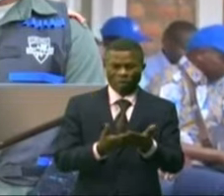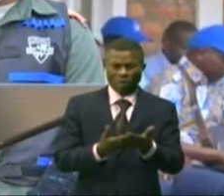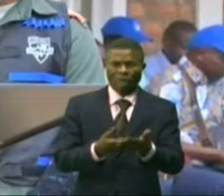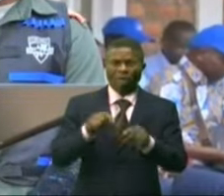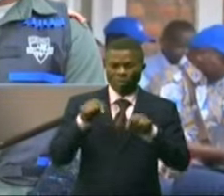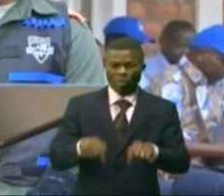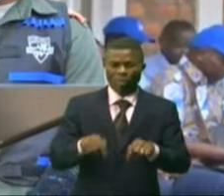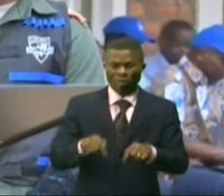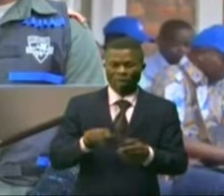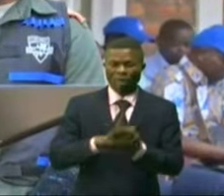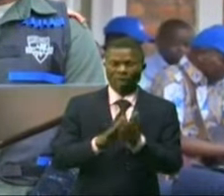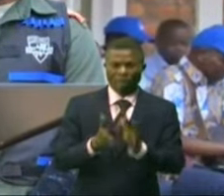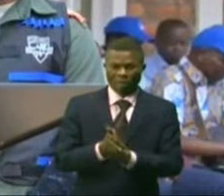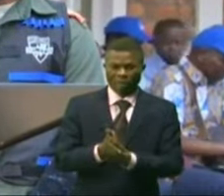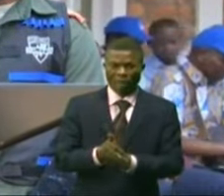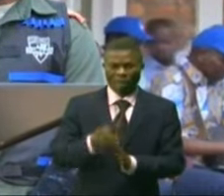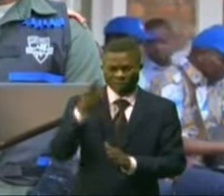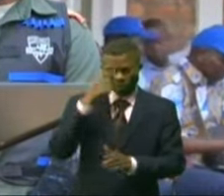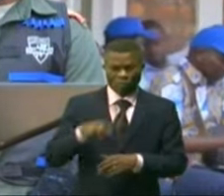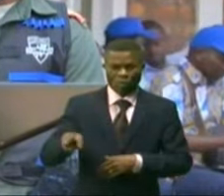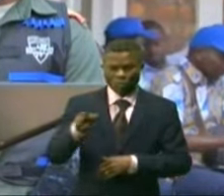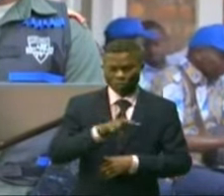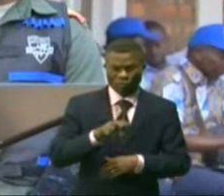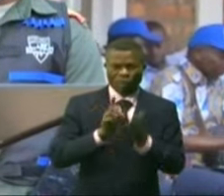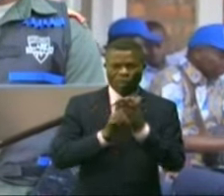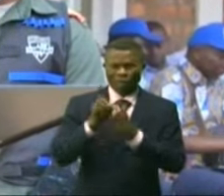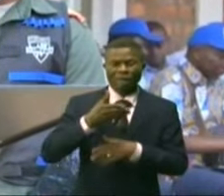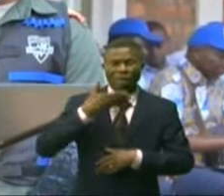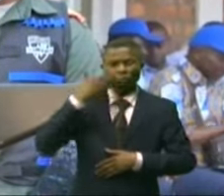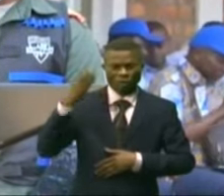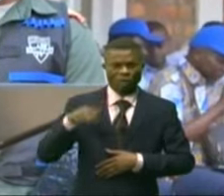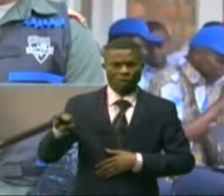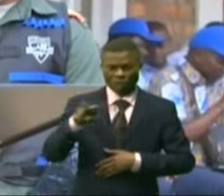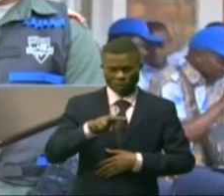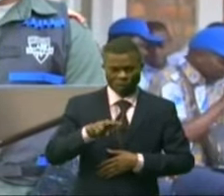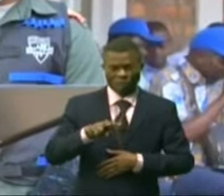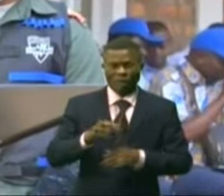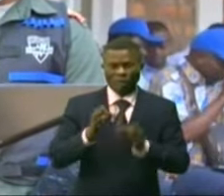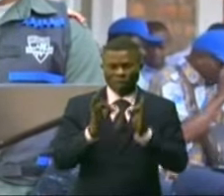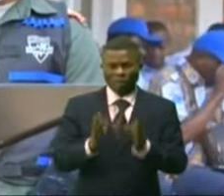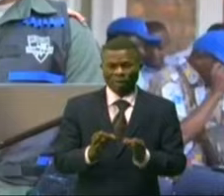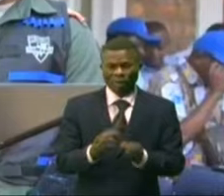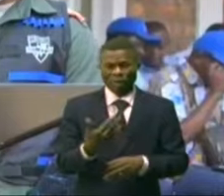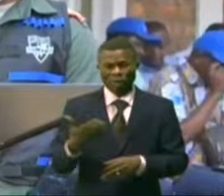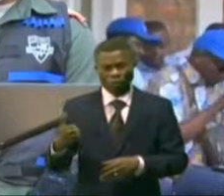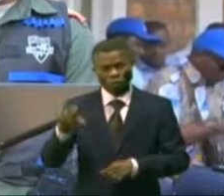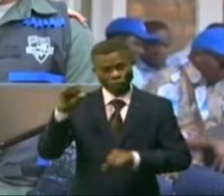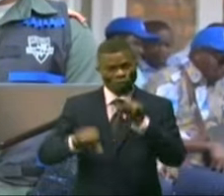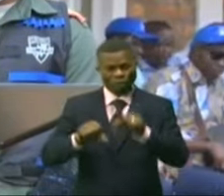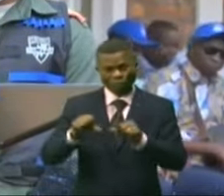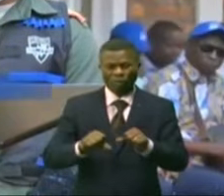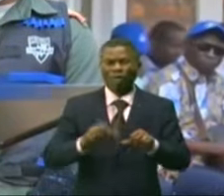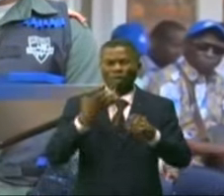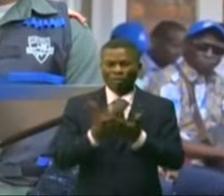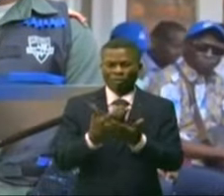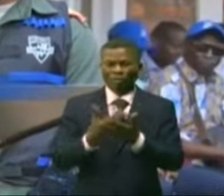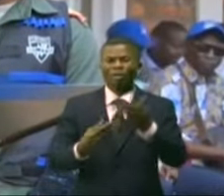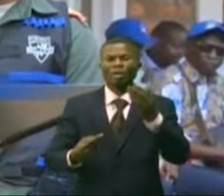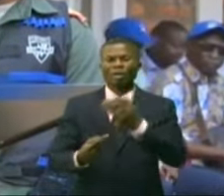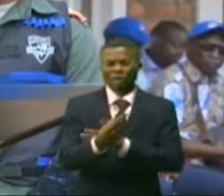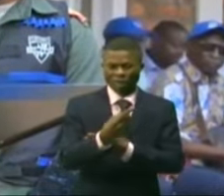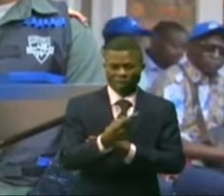apaiser vos esprits lorsqu'il y a quelque chose qui ne va pas, soit entre